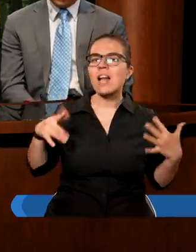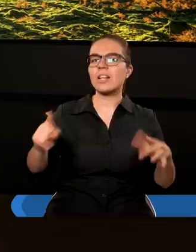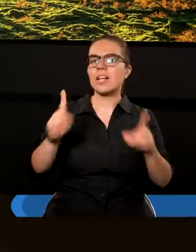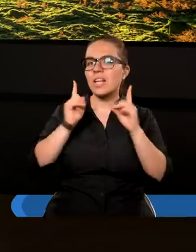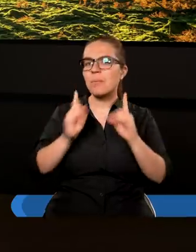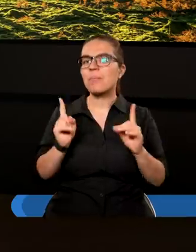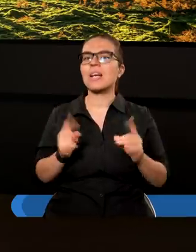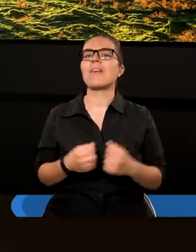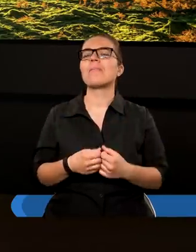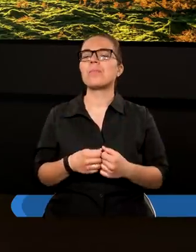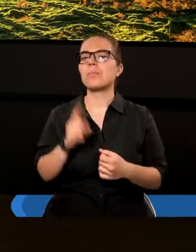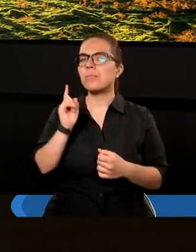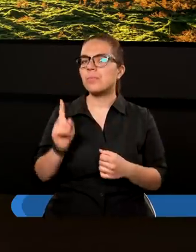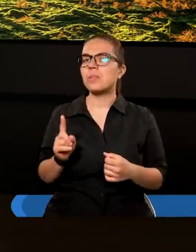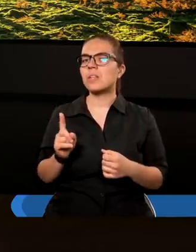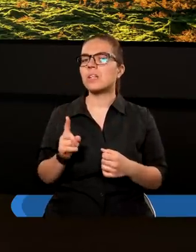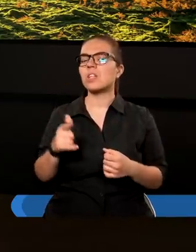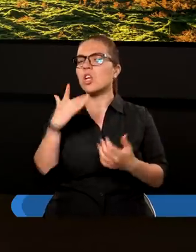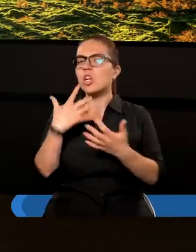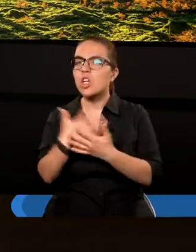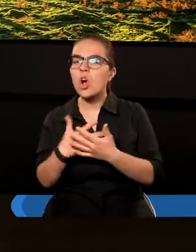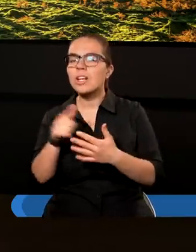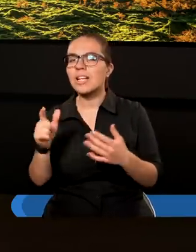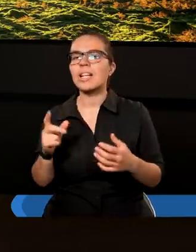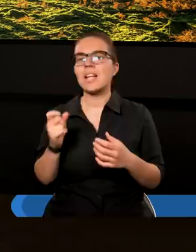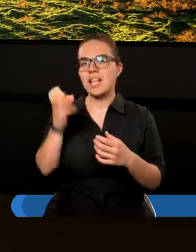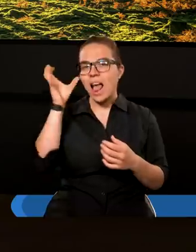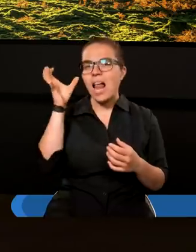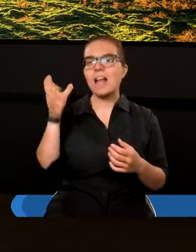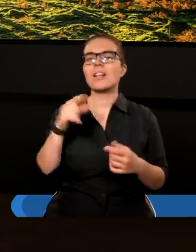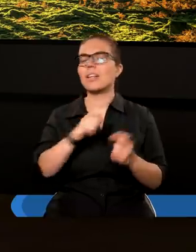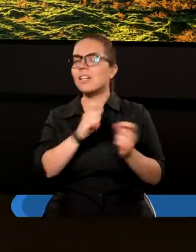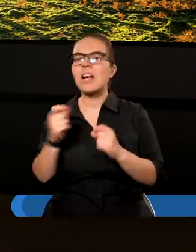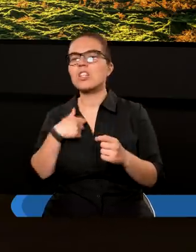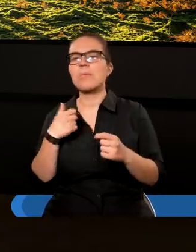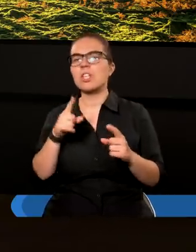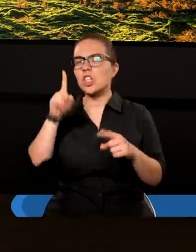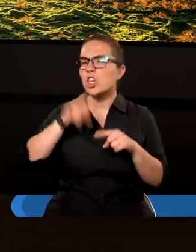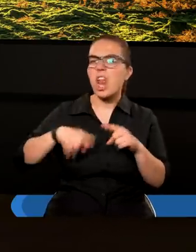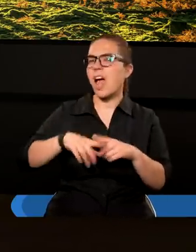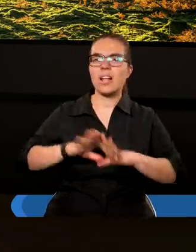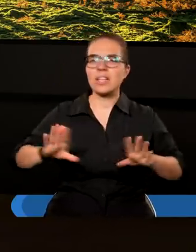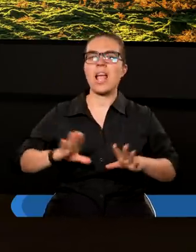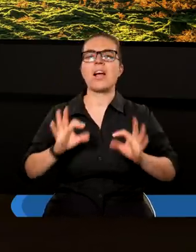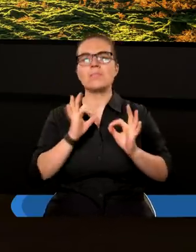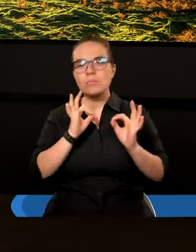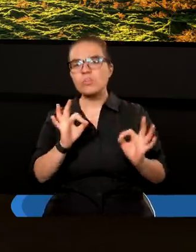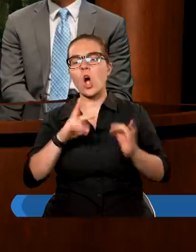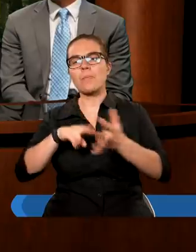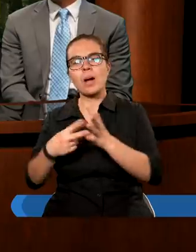pracy. Wrodzy, czy ci, którzy korzystali z tych talentów, z tych darów, nie popełniali żadnych błędów przy tej pracy?